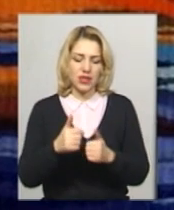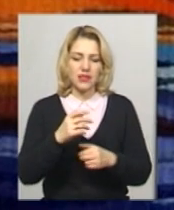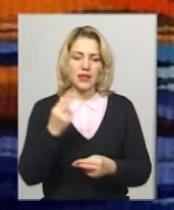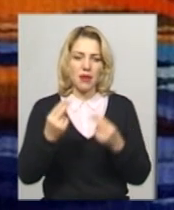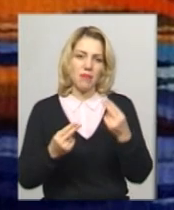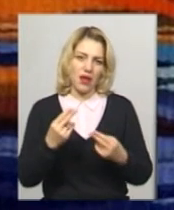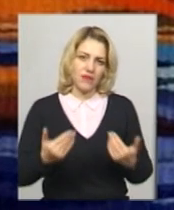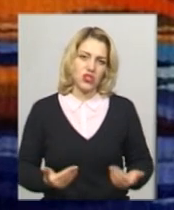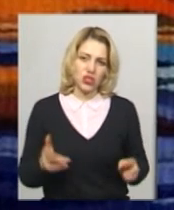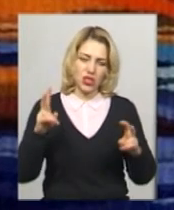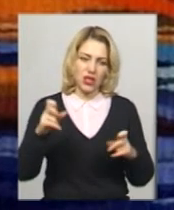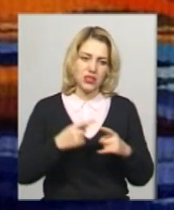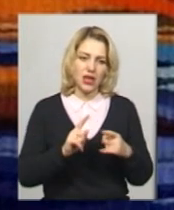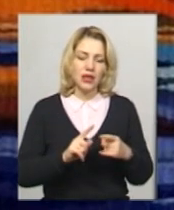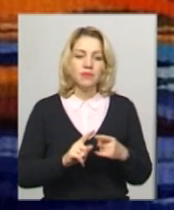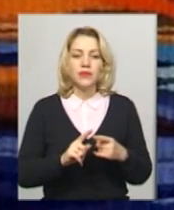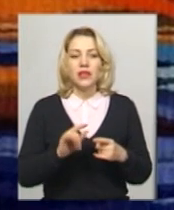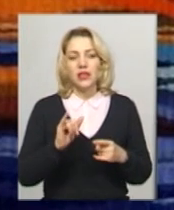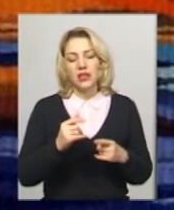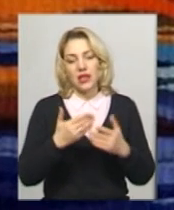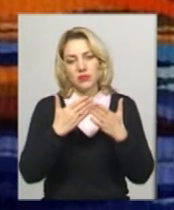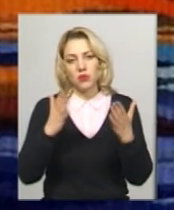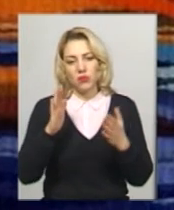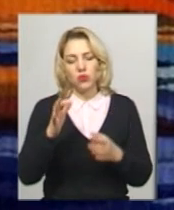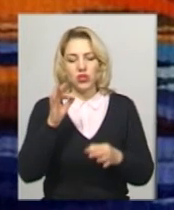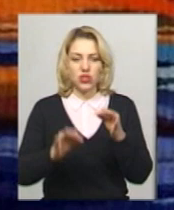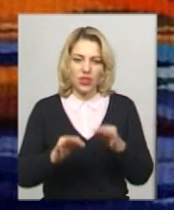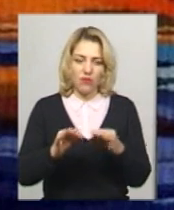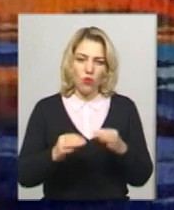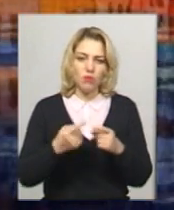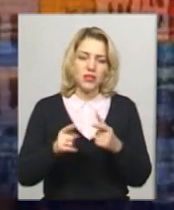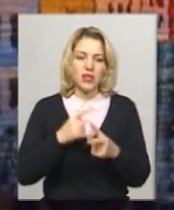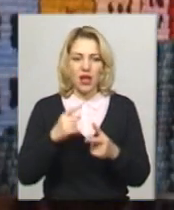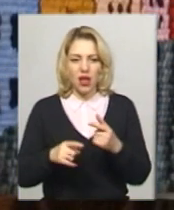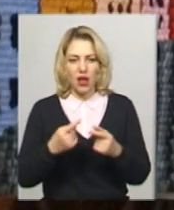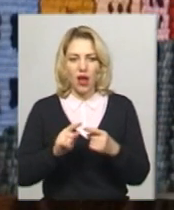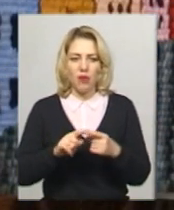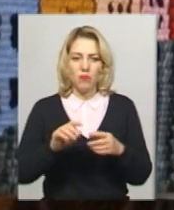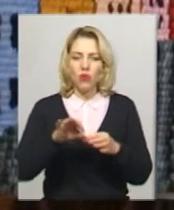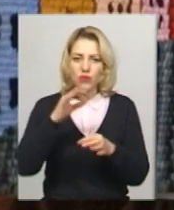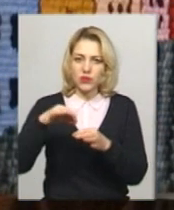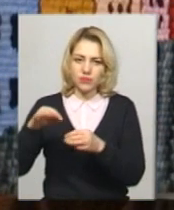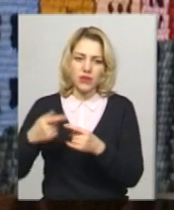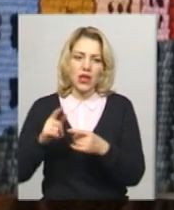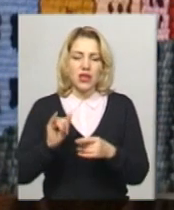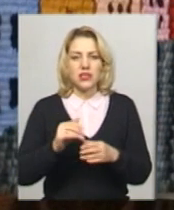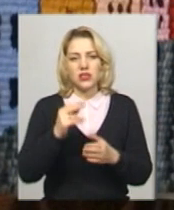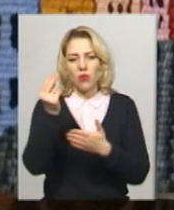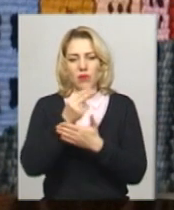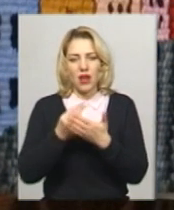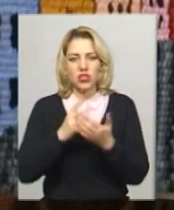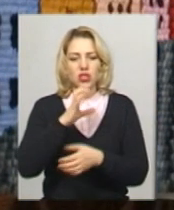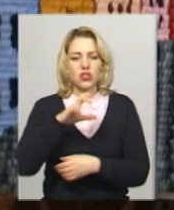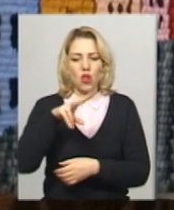на запрошення посольства Словакії в Україні. Експонуватимуть живопис чи роботи у житково-декоративному мистецтву, де зображені словацькі пейзажі.